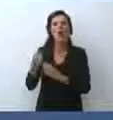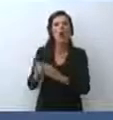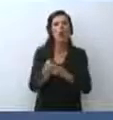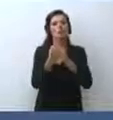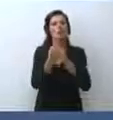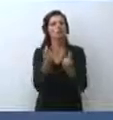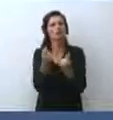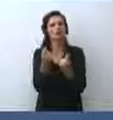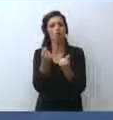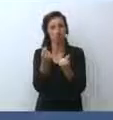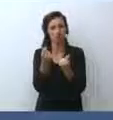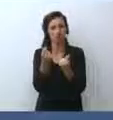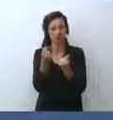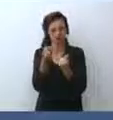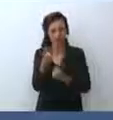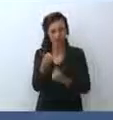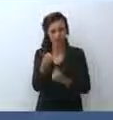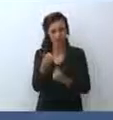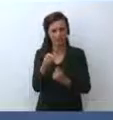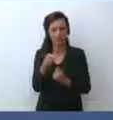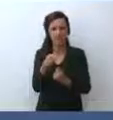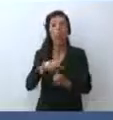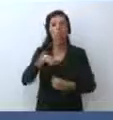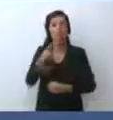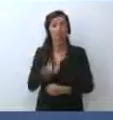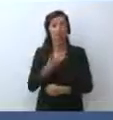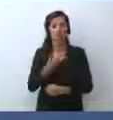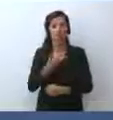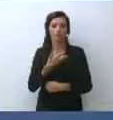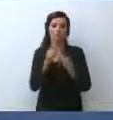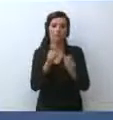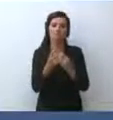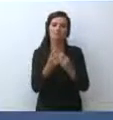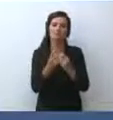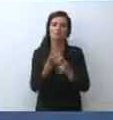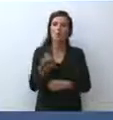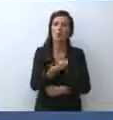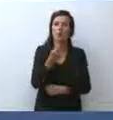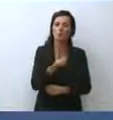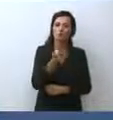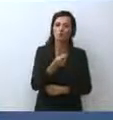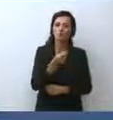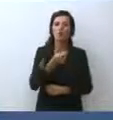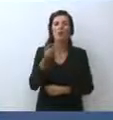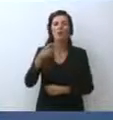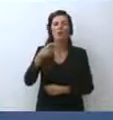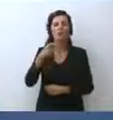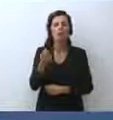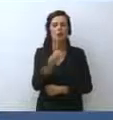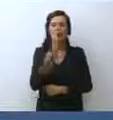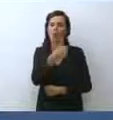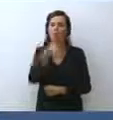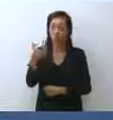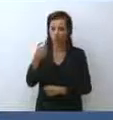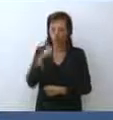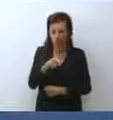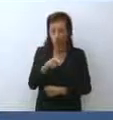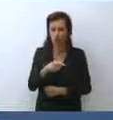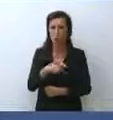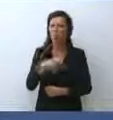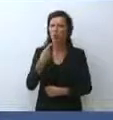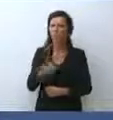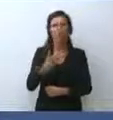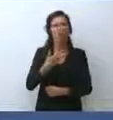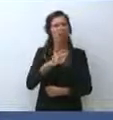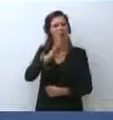sociali. E poi ci sarà la questione delle pensioni di quota 100 e poi qualcos